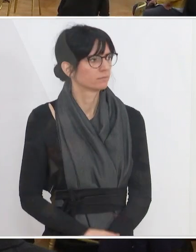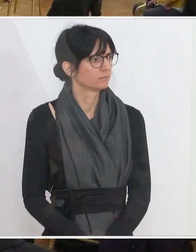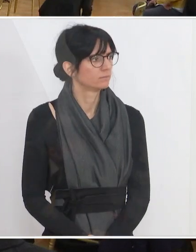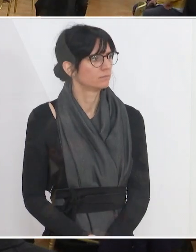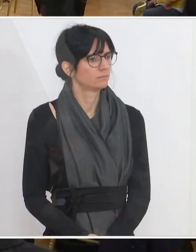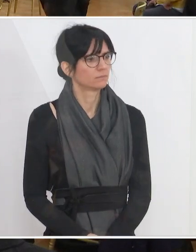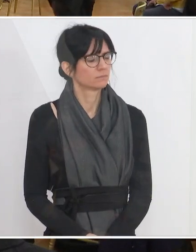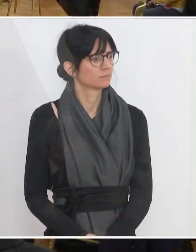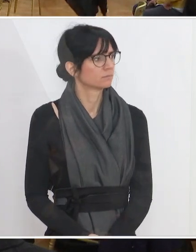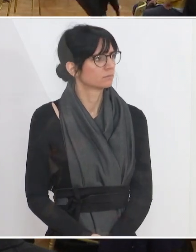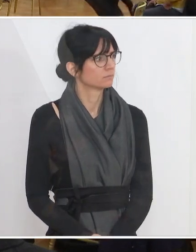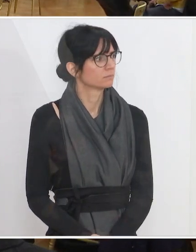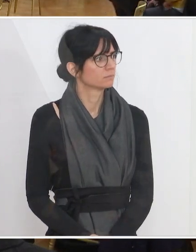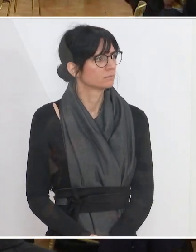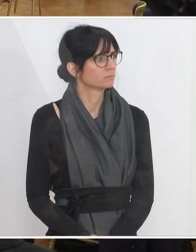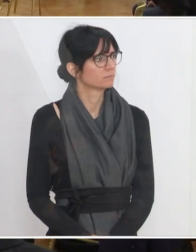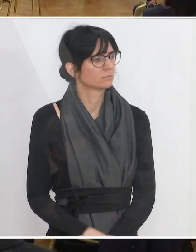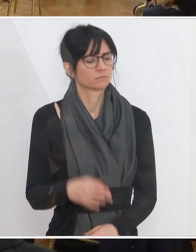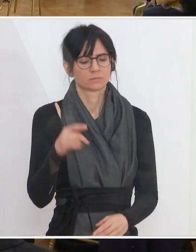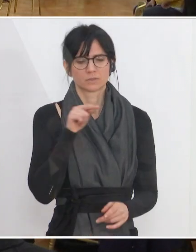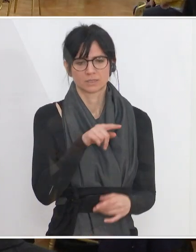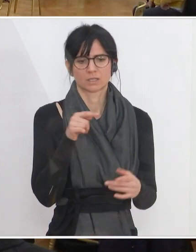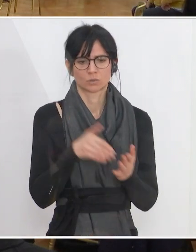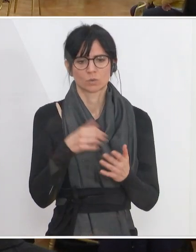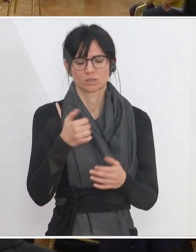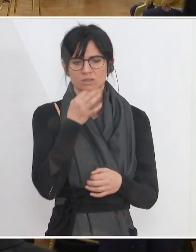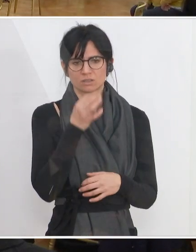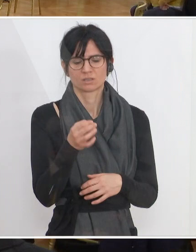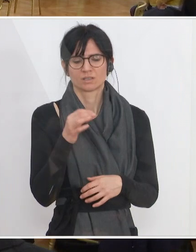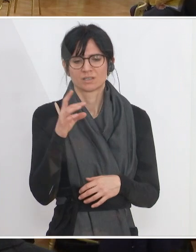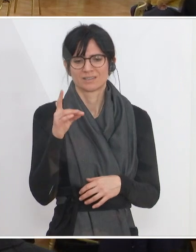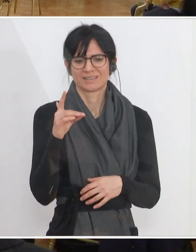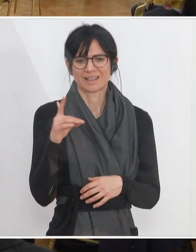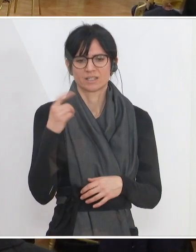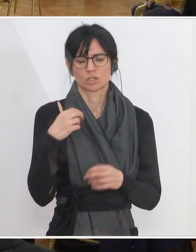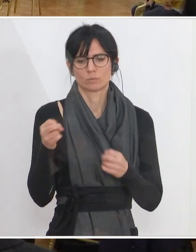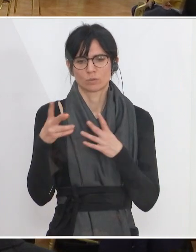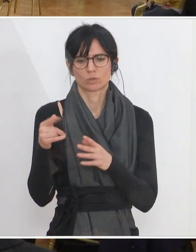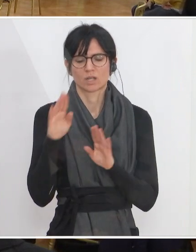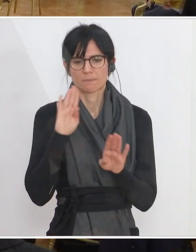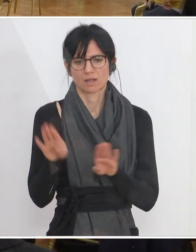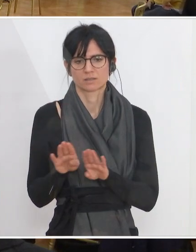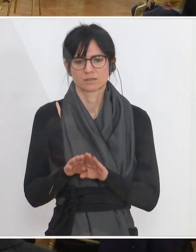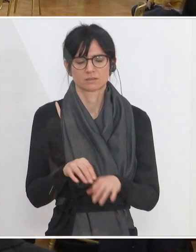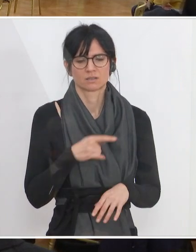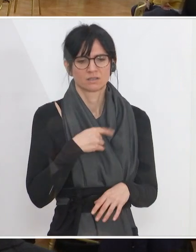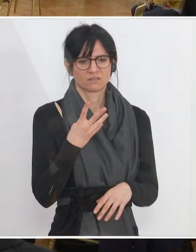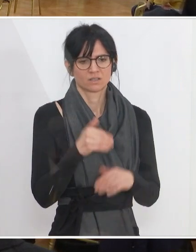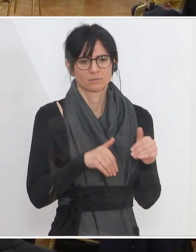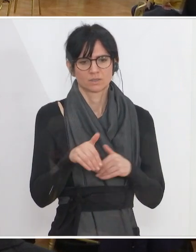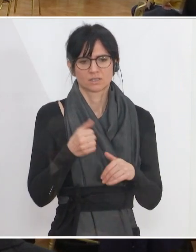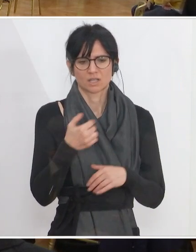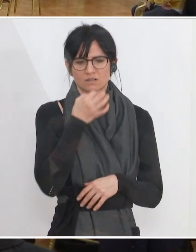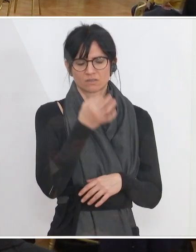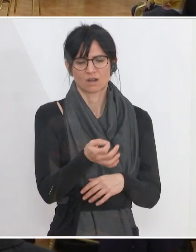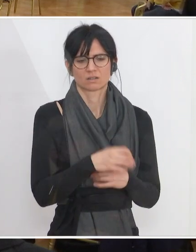Ausgezeichnet. Es gibt noch eine Frage von Herrn Delise. Herr Delise, die Brücke-Magazin. Ich habe alle vier Ministern eine Frage.